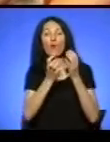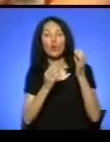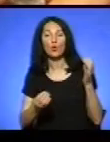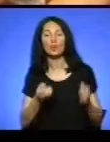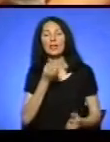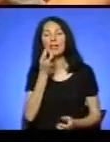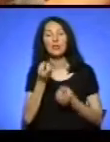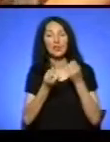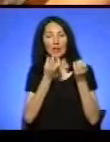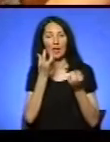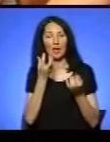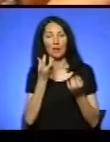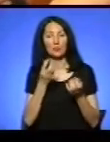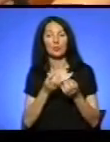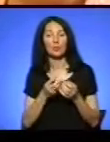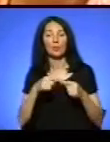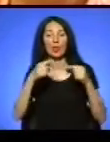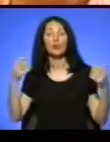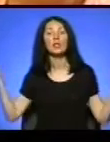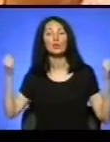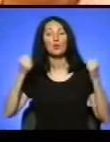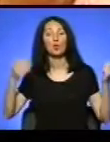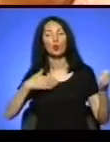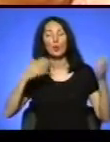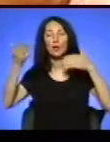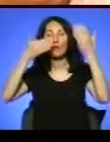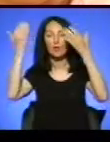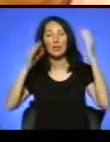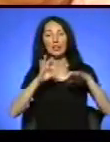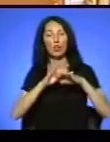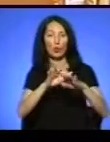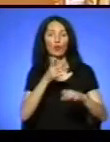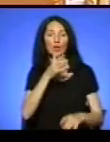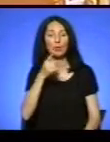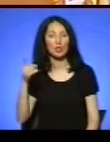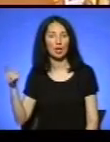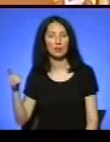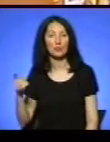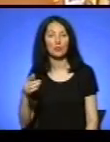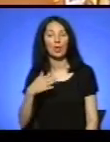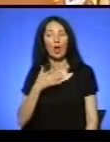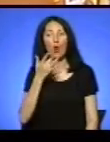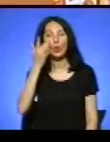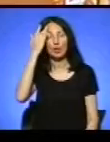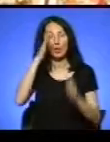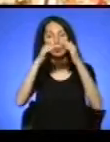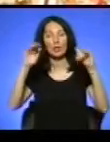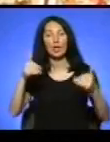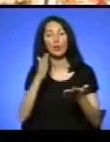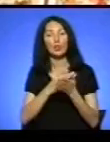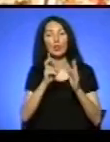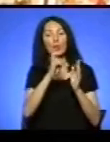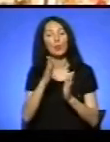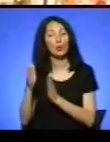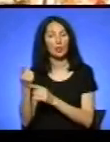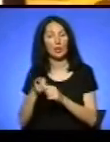квітки, звити спорту. Ми весело проводимо час. У літньому таборі діє бібліотека, яка складається